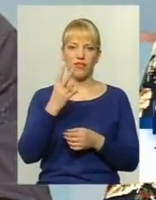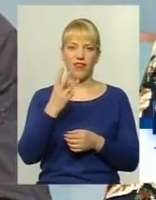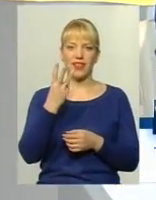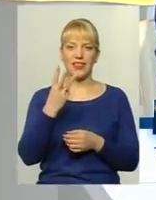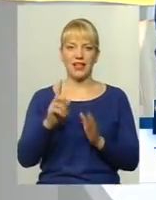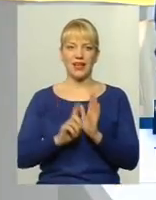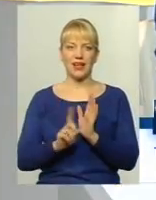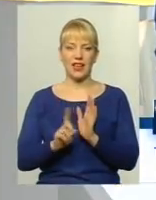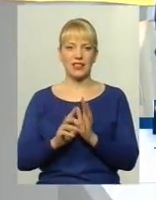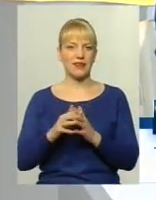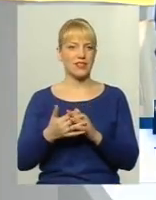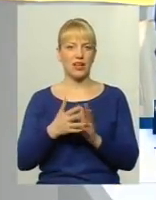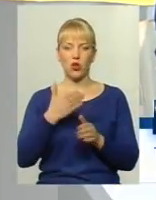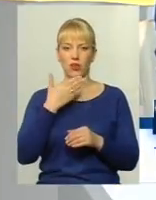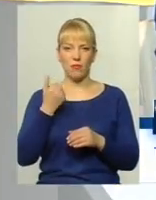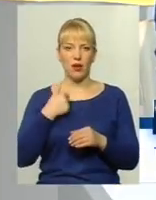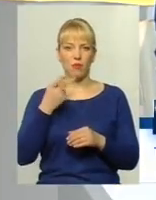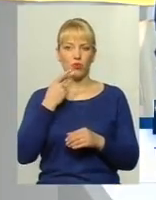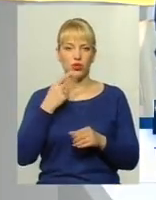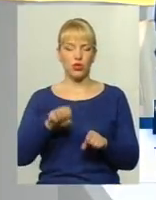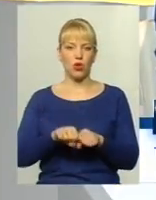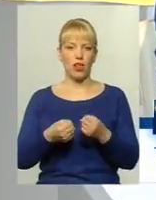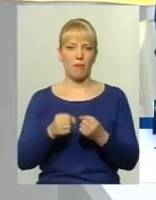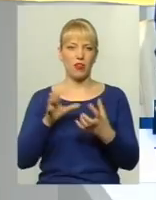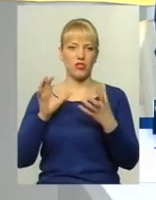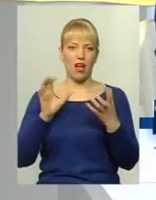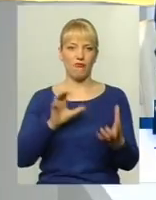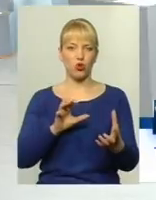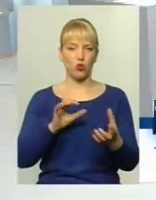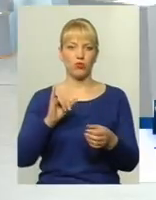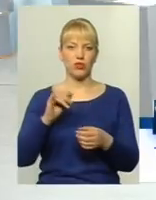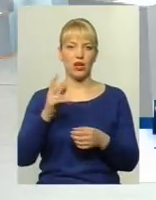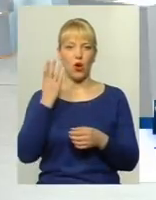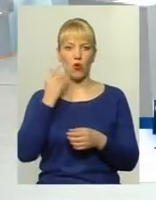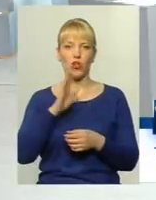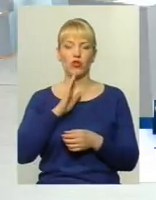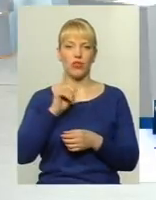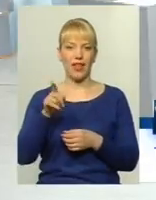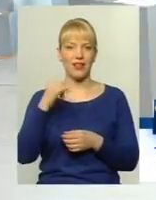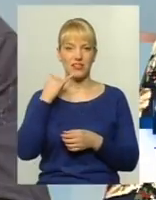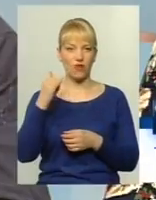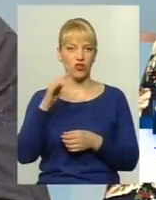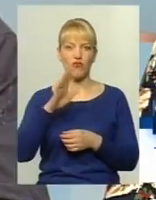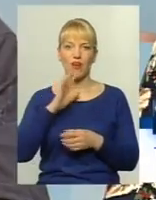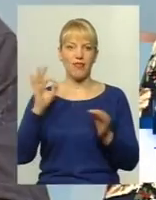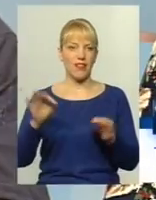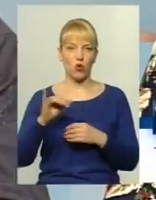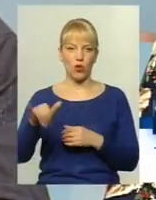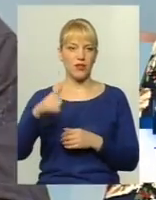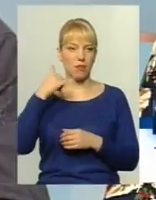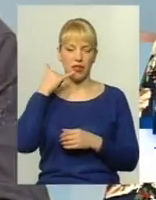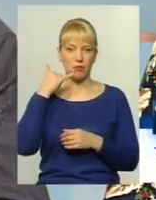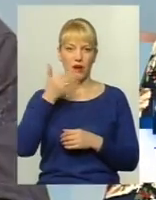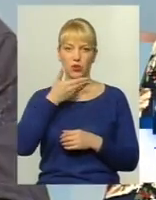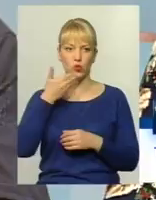Село не ходить. Постійно намаються автобуси. І коли до неї згодиш, вона ніколи не піднімає трубки.